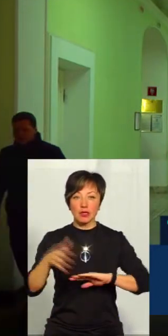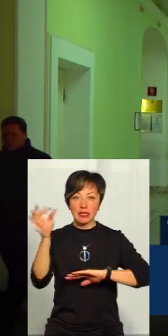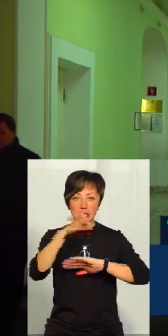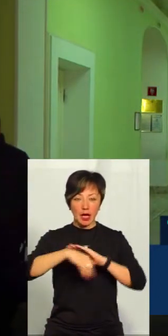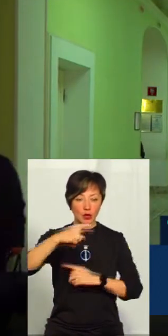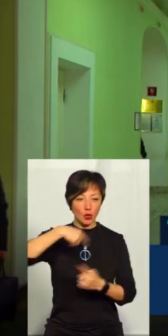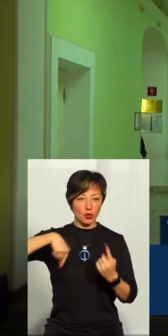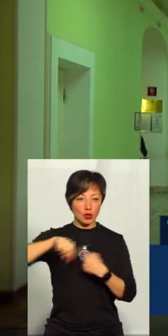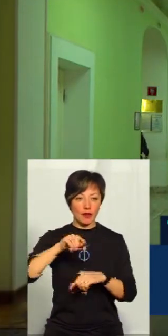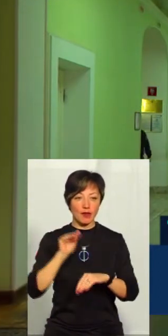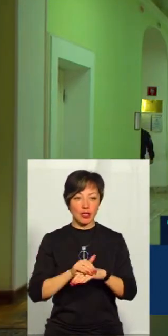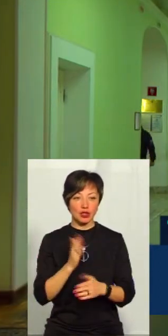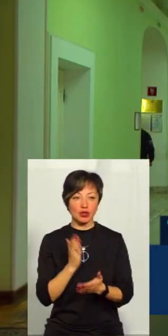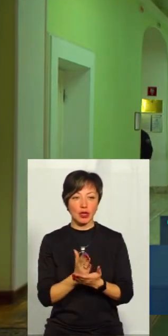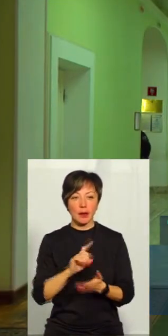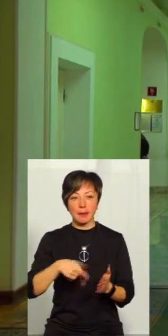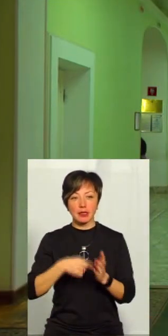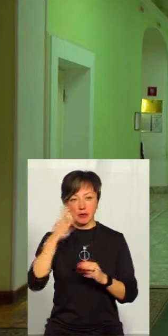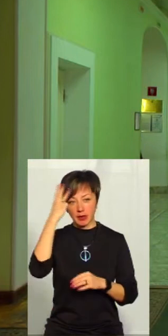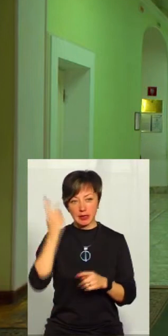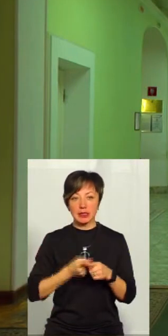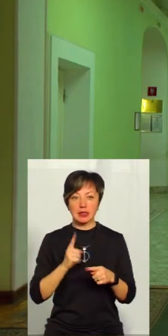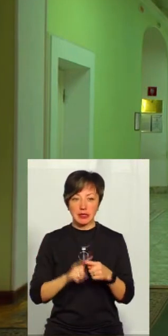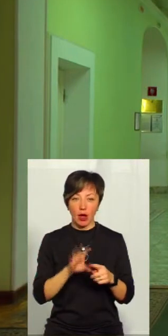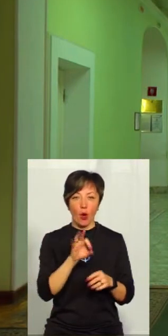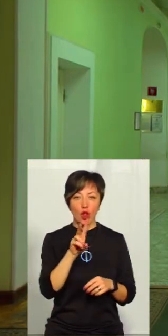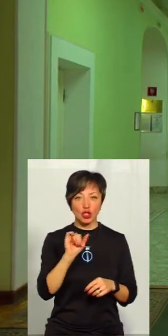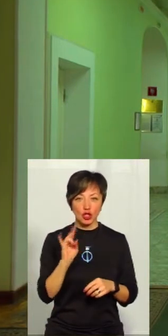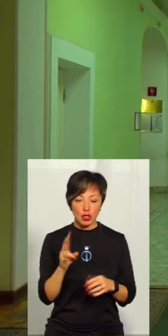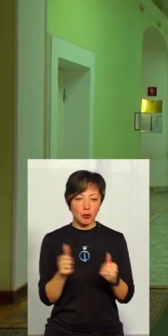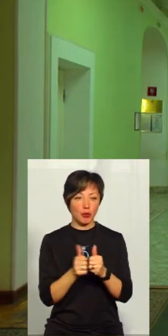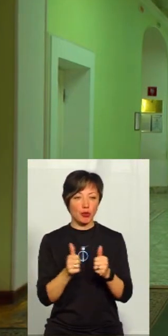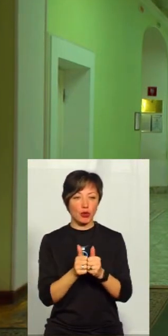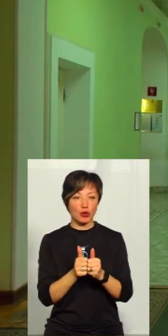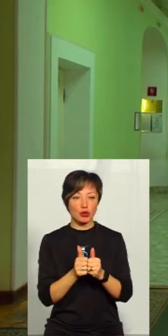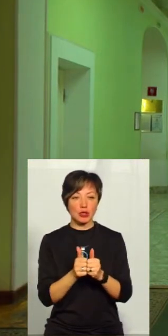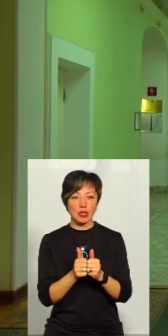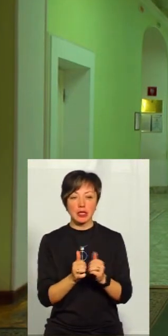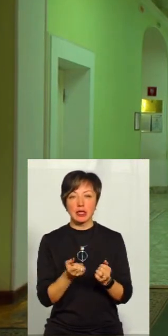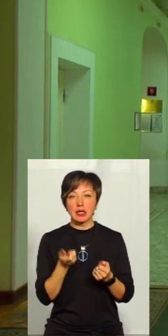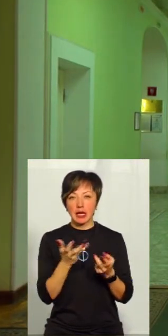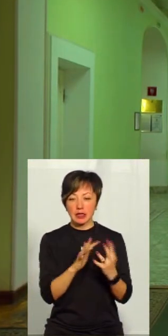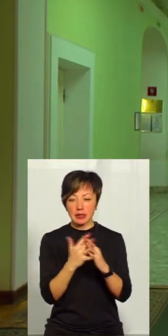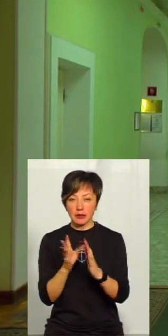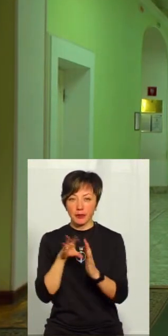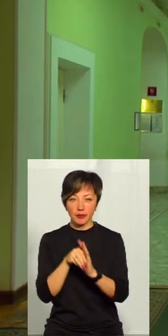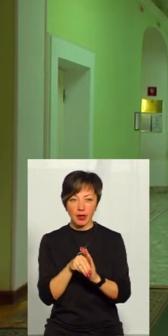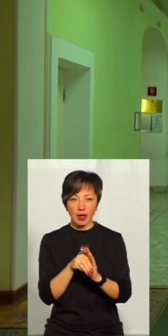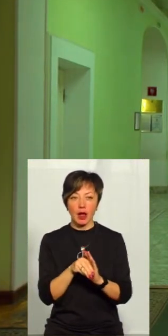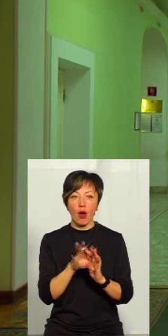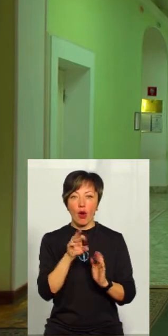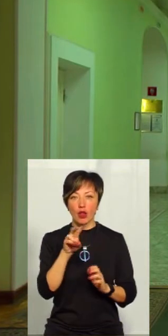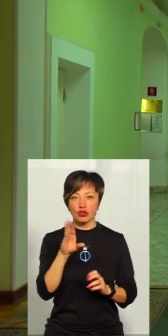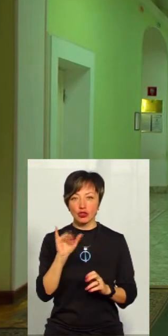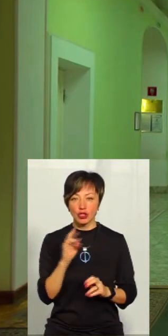Окружна, яка фактично є майже містом Хмельницьким. Це Олишин, і поруч декілька сіл, які знаходяться в складі Олишинської ОТГ, і, власне,